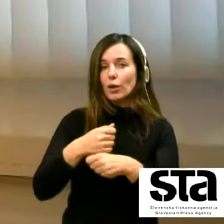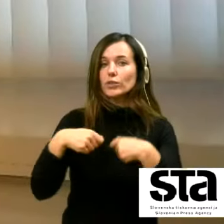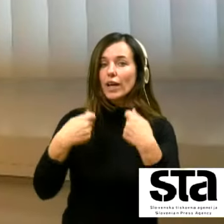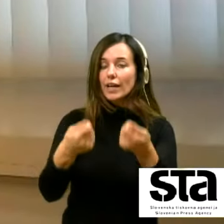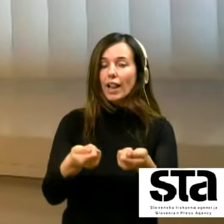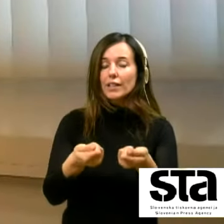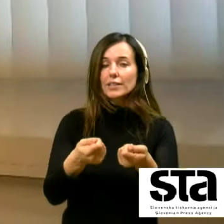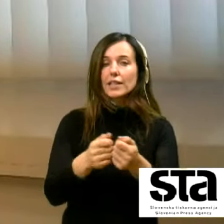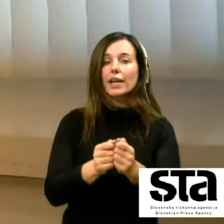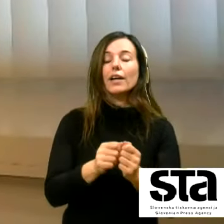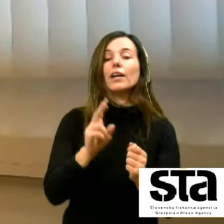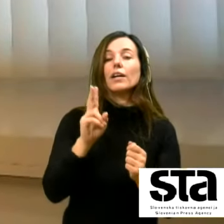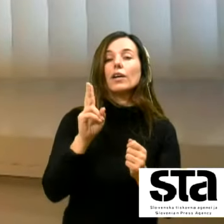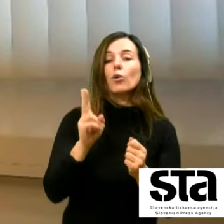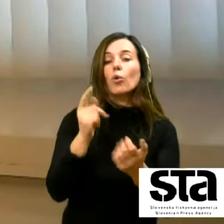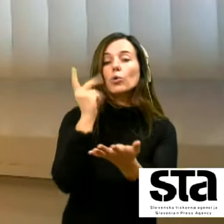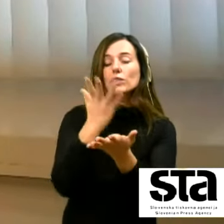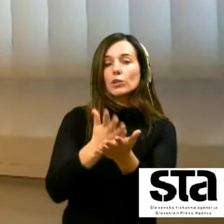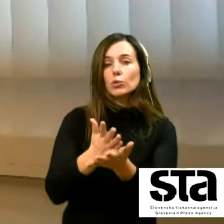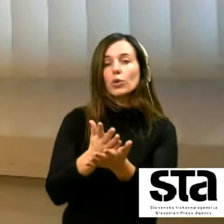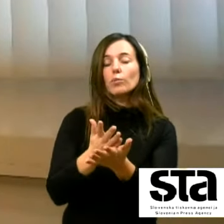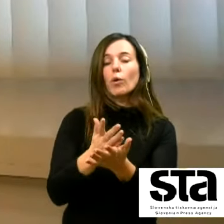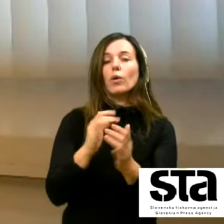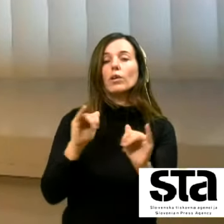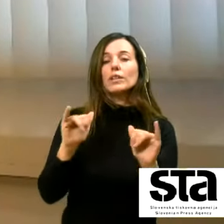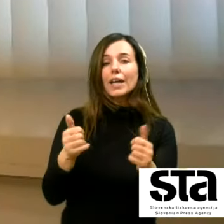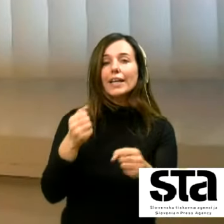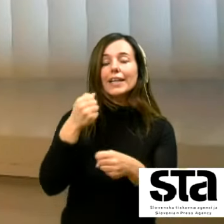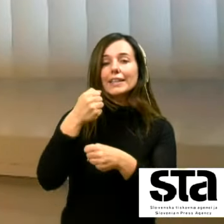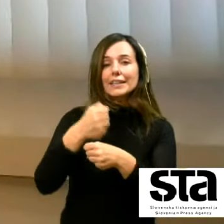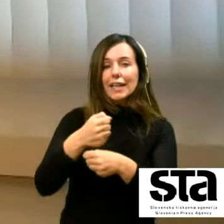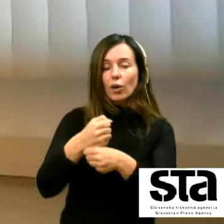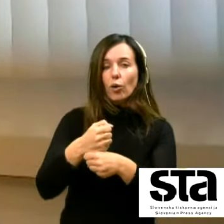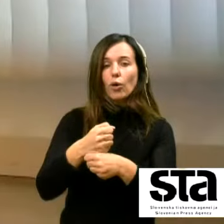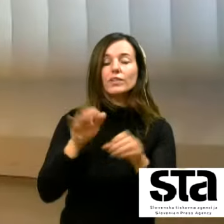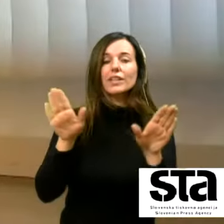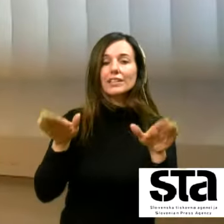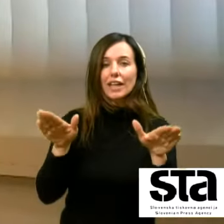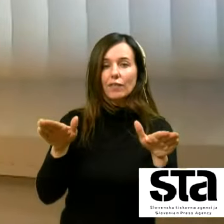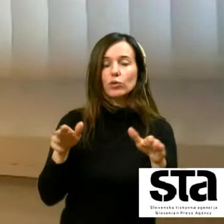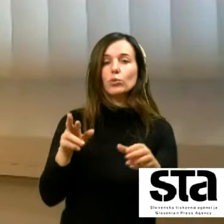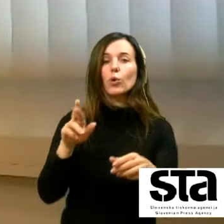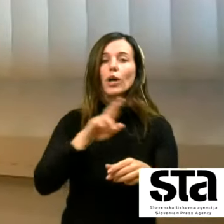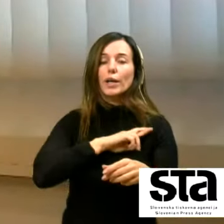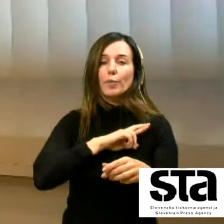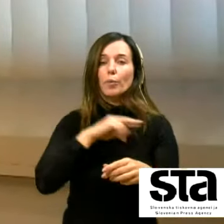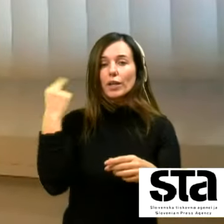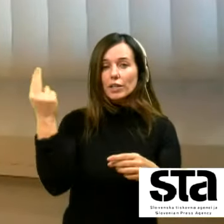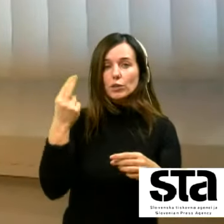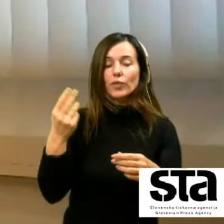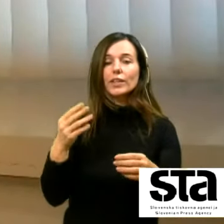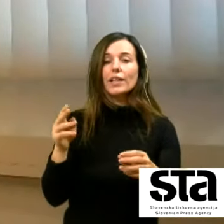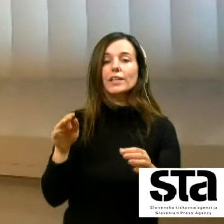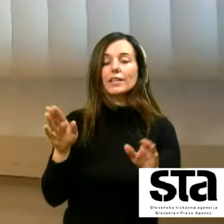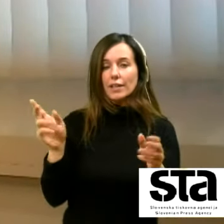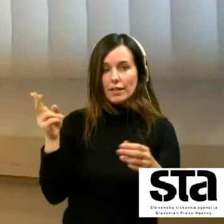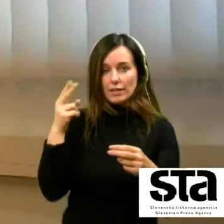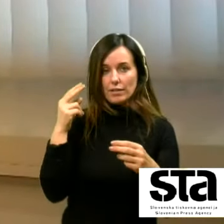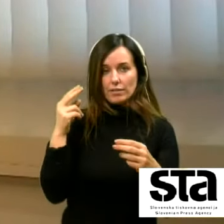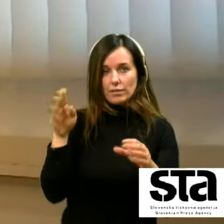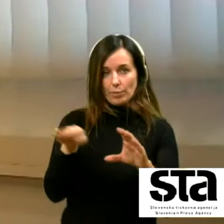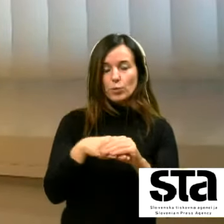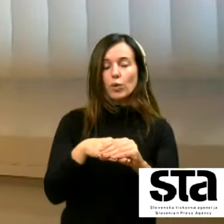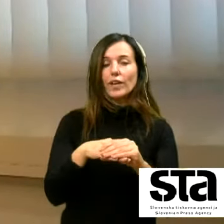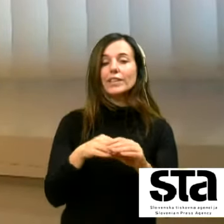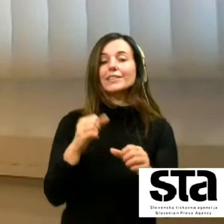ko nekako ocenjujemo da se je delo Zavodu Republika Slovenija za zaposlovanje v tem obdobju